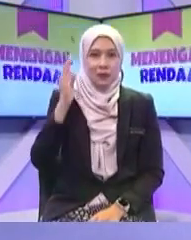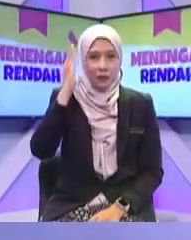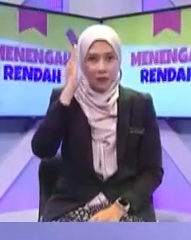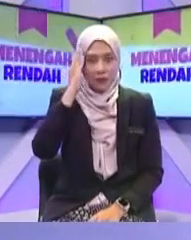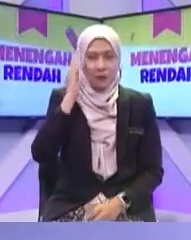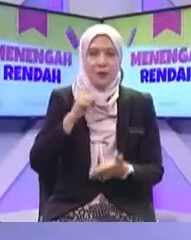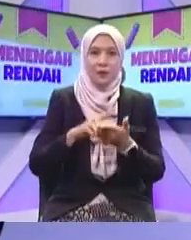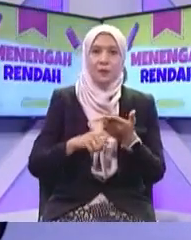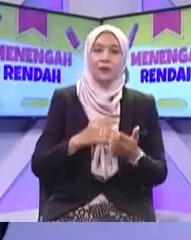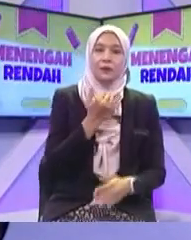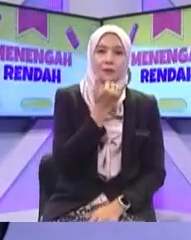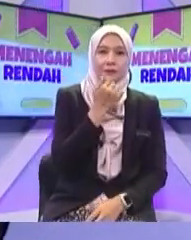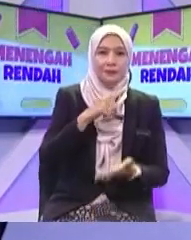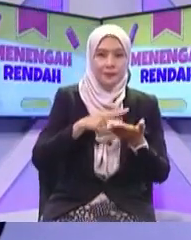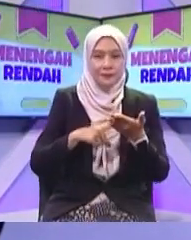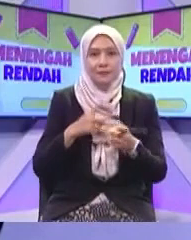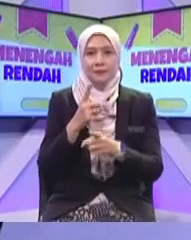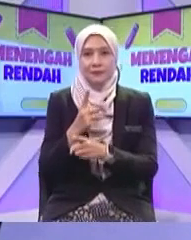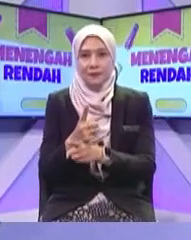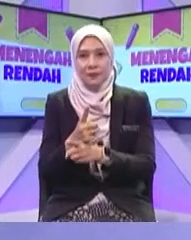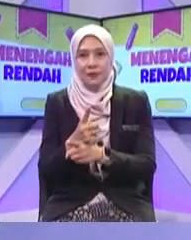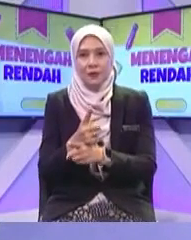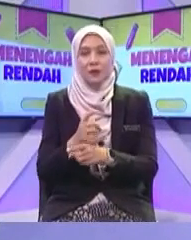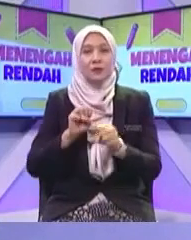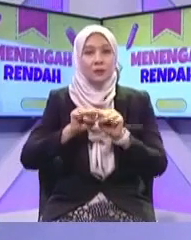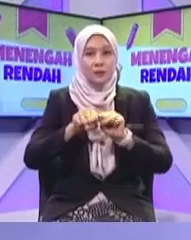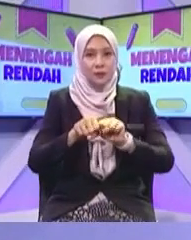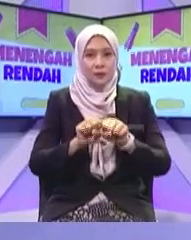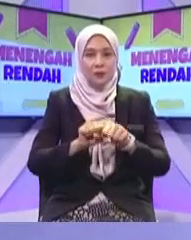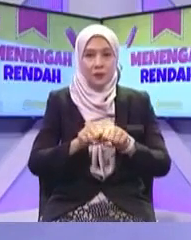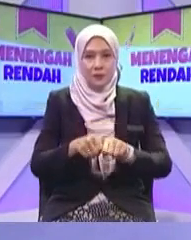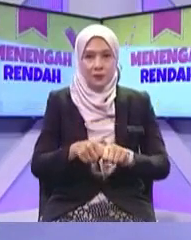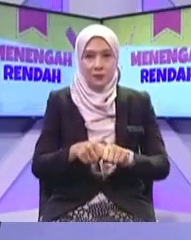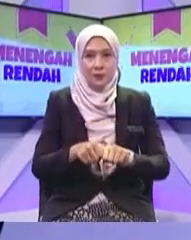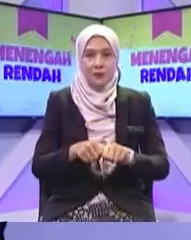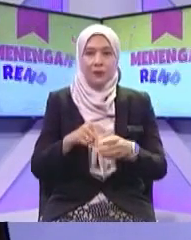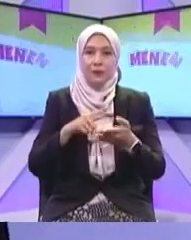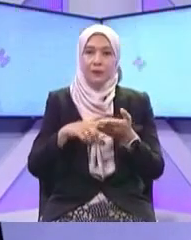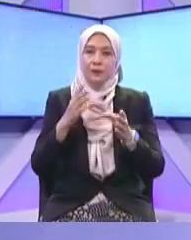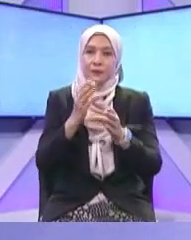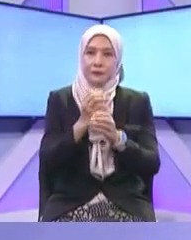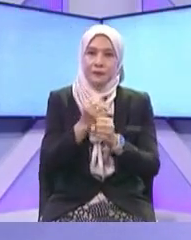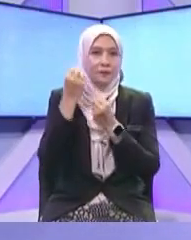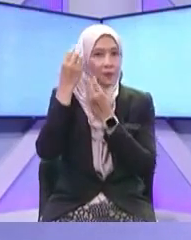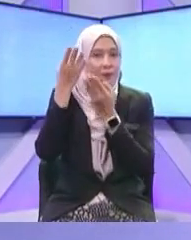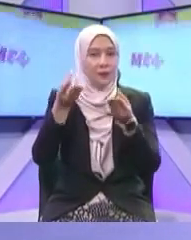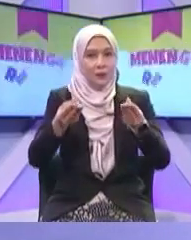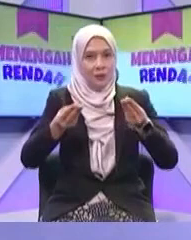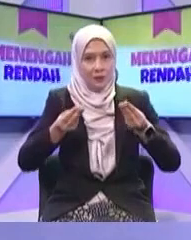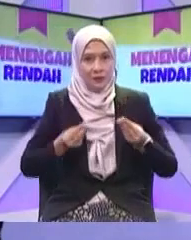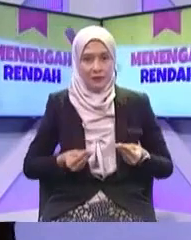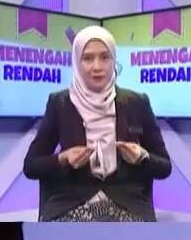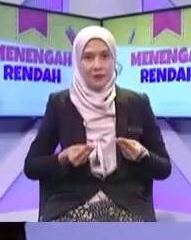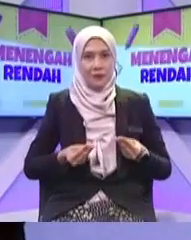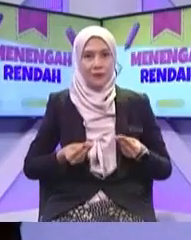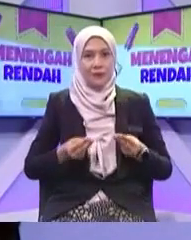utamanya supaya dapat memastikan bahawa maklumat yang mereka terima atau berita yang mereka terima dalam